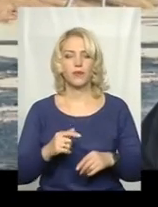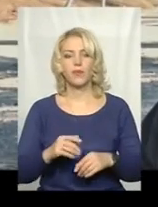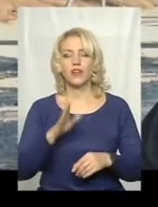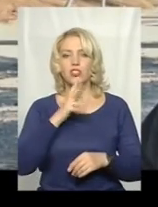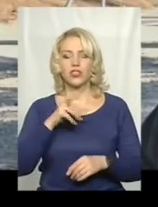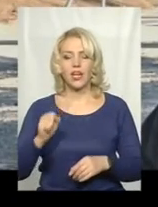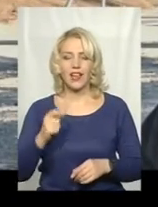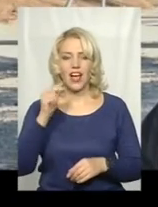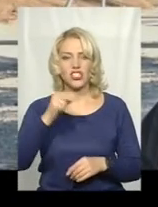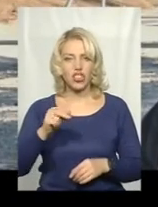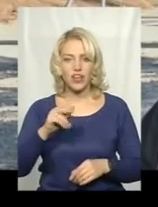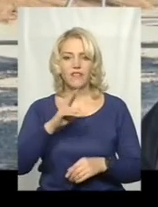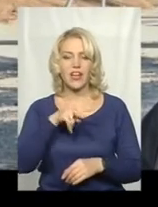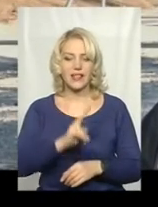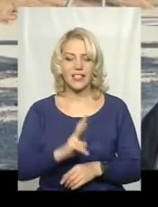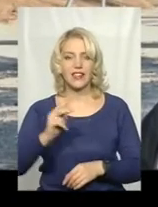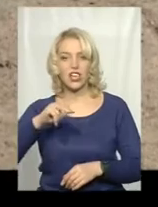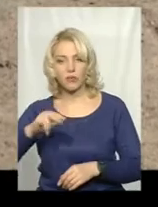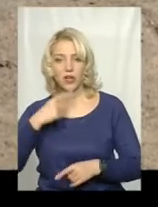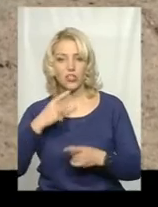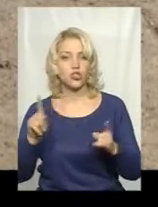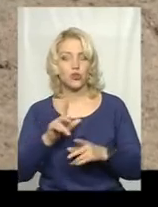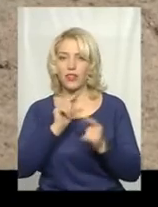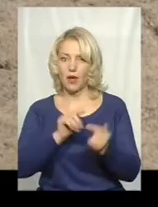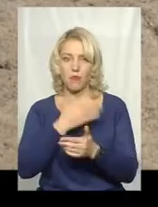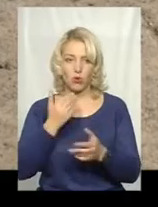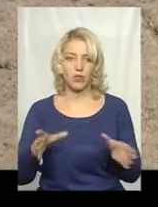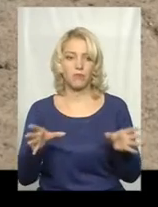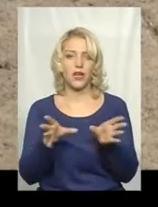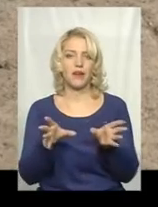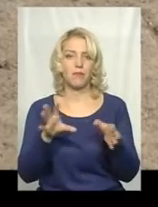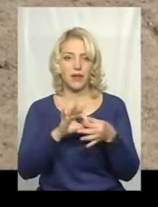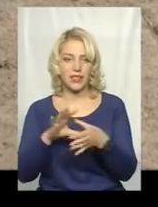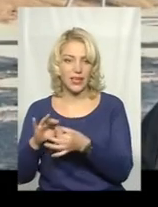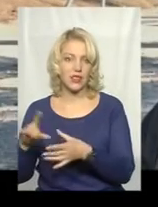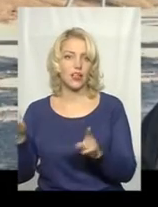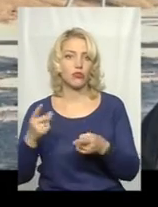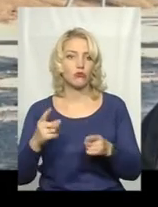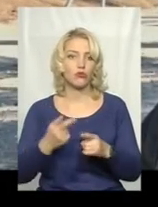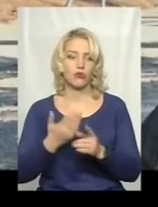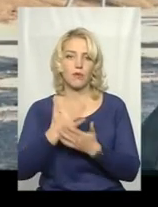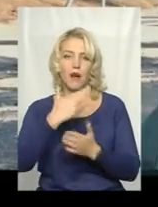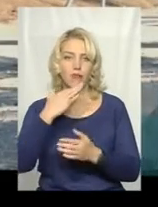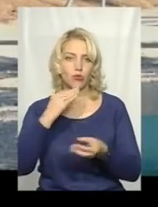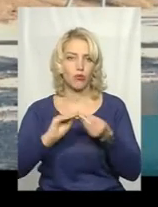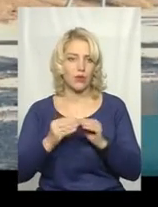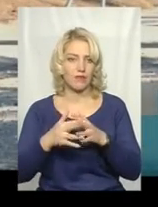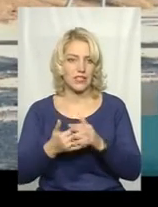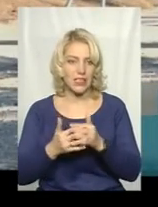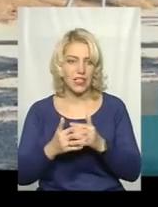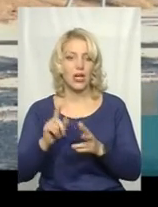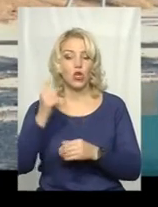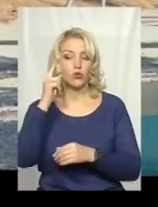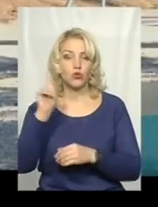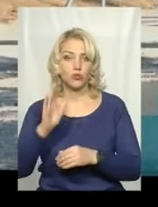Чернилівки Катерина Лук'янчук каже, була не проти приєднання, бо в селі багато нерозв'язаних проблем. Я думаю, що будуть нам